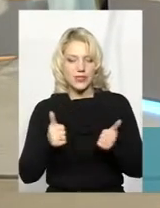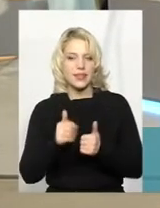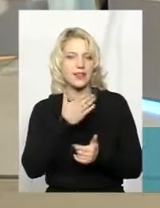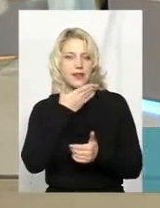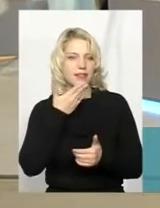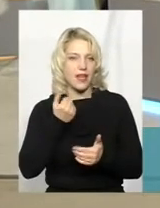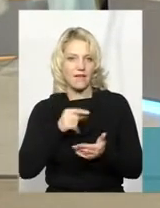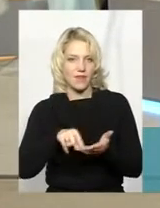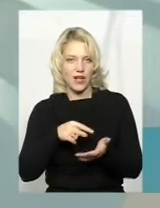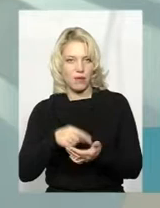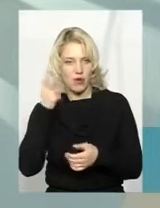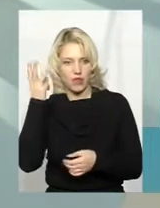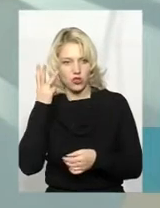зробити?